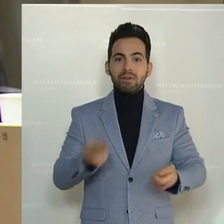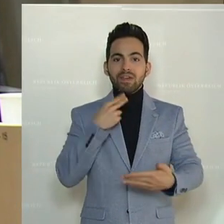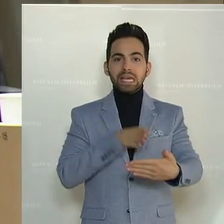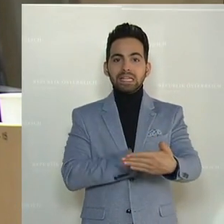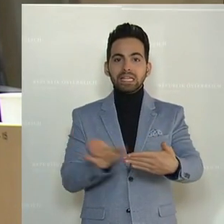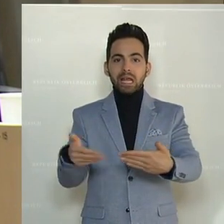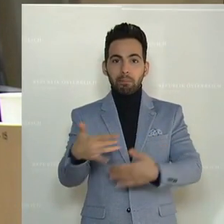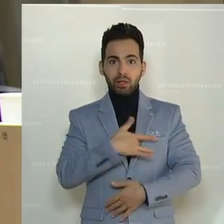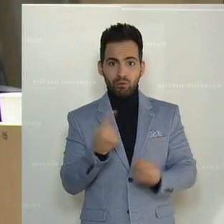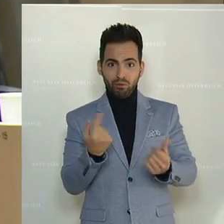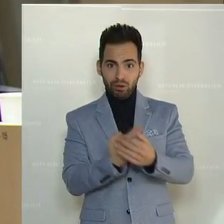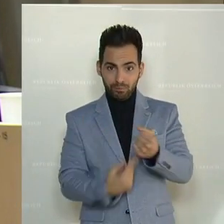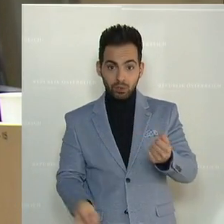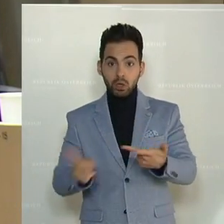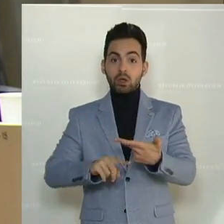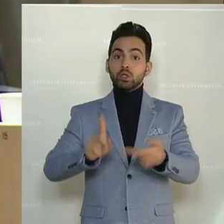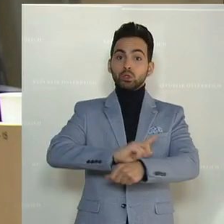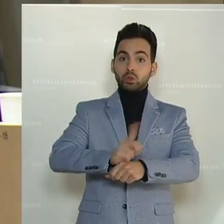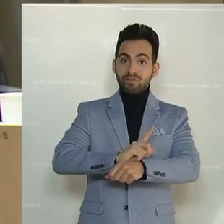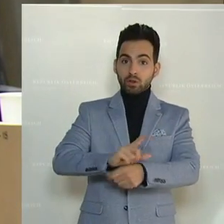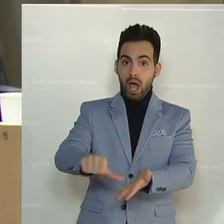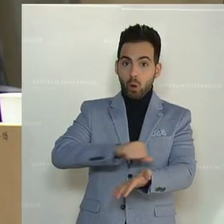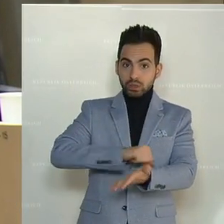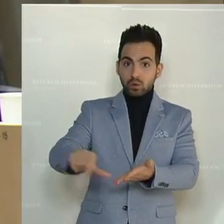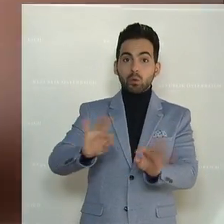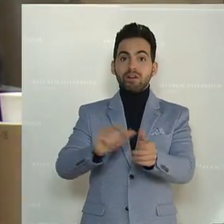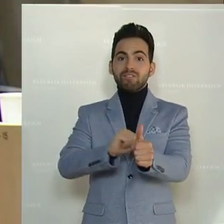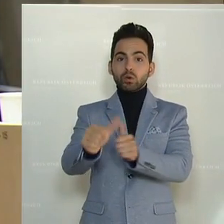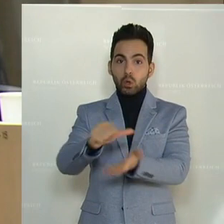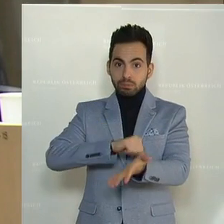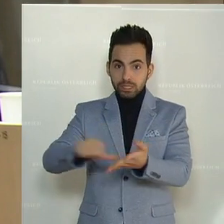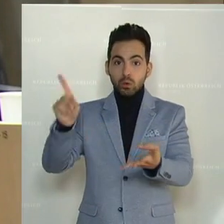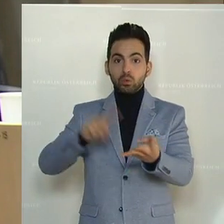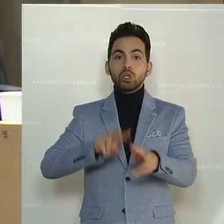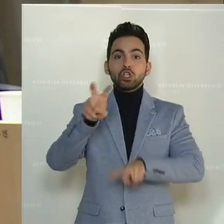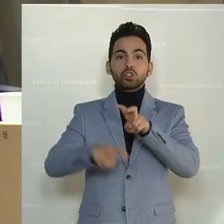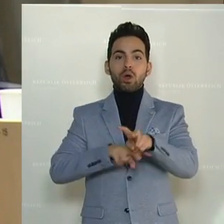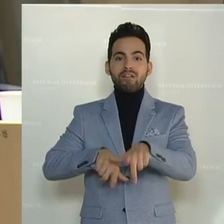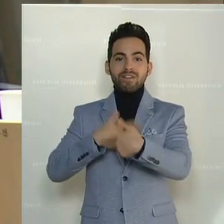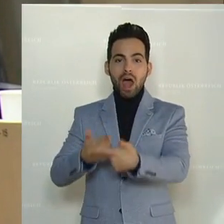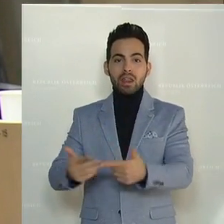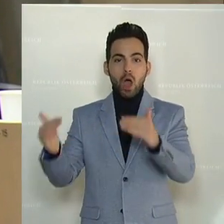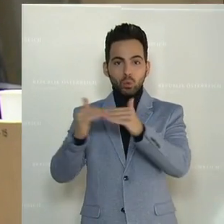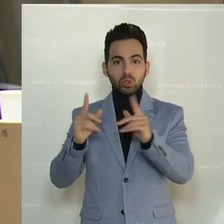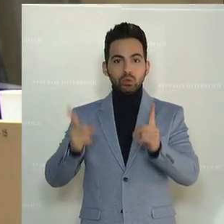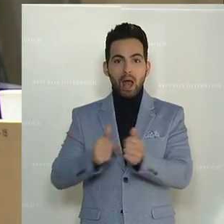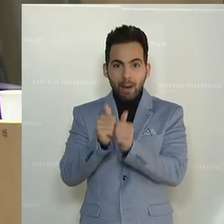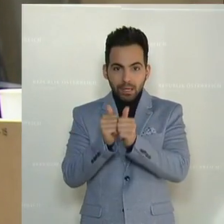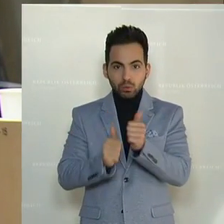sind. Sofortige Auszahlung mit Akkundierung und Abrechnung mit der Steuerveranlagung. Da hätten Sie keine,